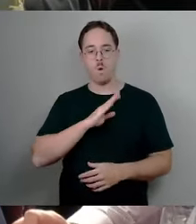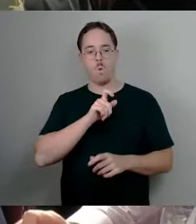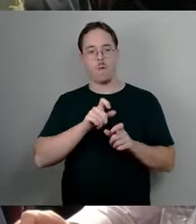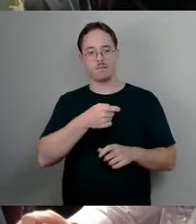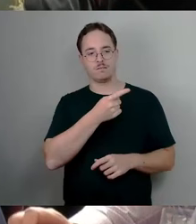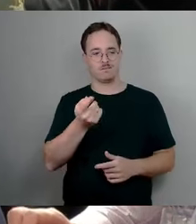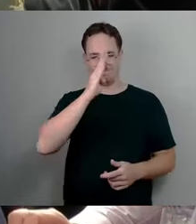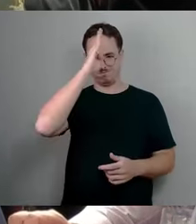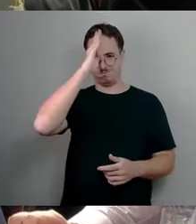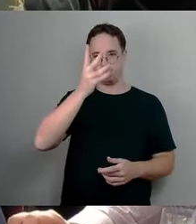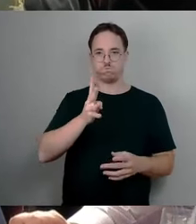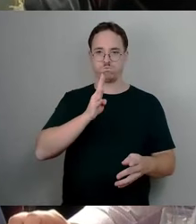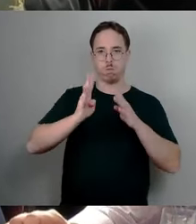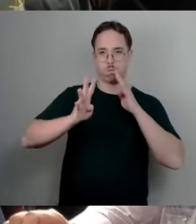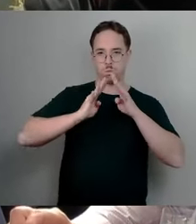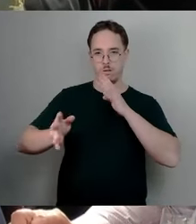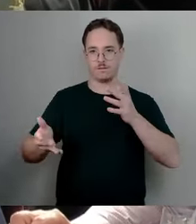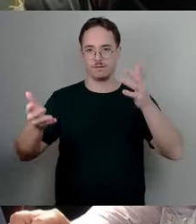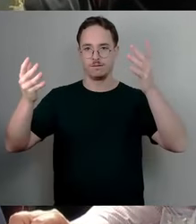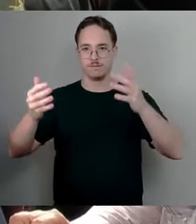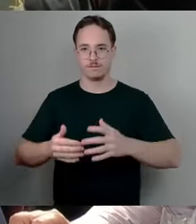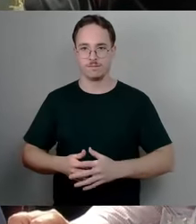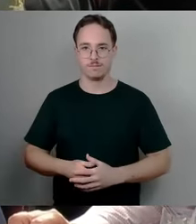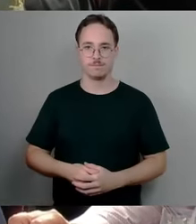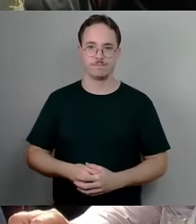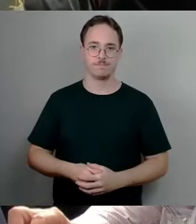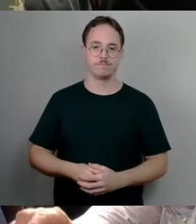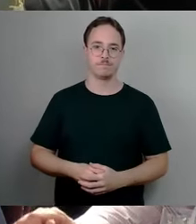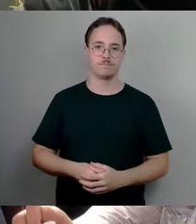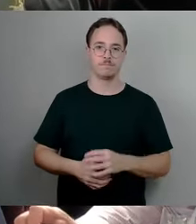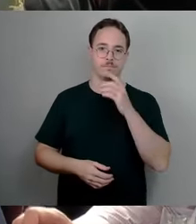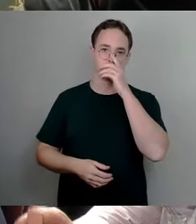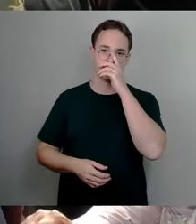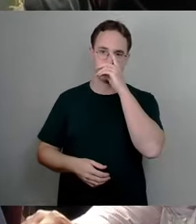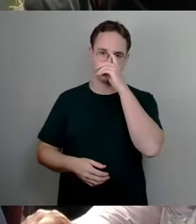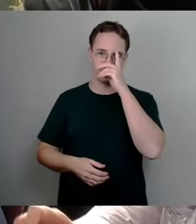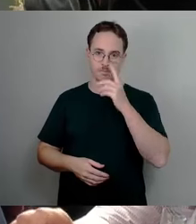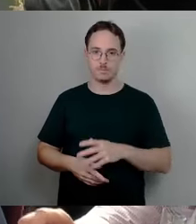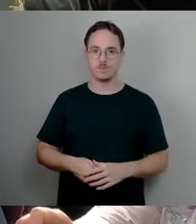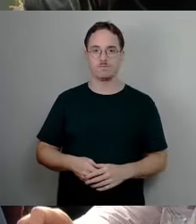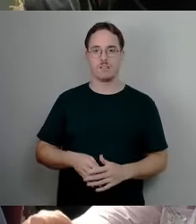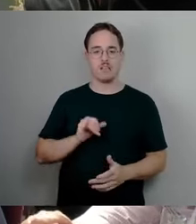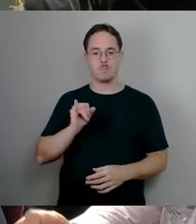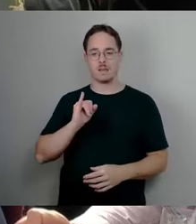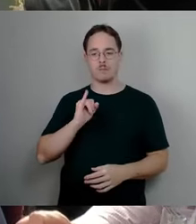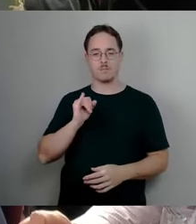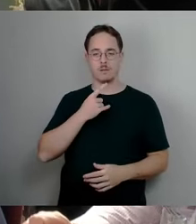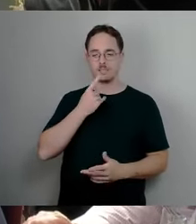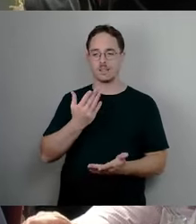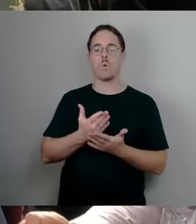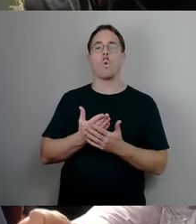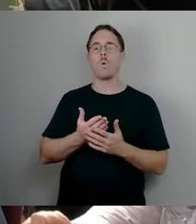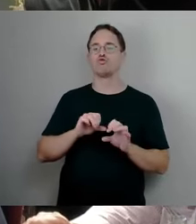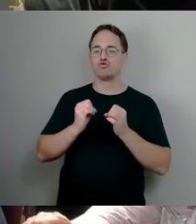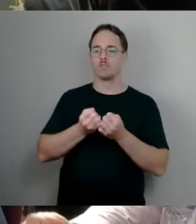zu rücken. Insbesondere wird hier immer wieder auf die Notwendigkeit der Erhebung von Steuern, das ist ja wohl